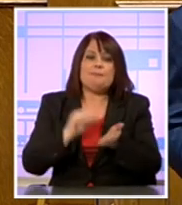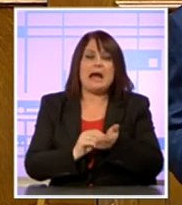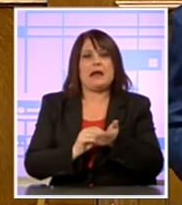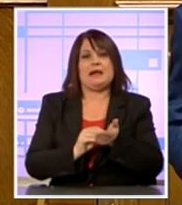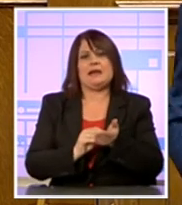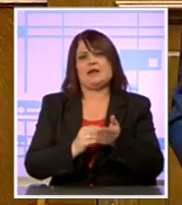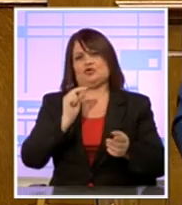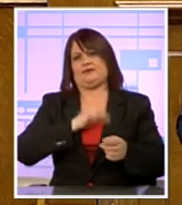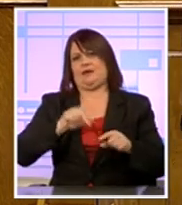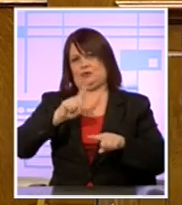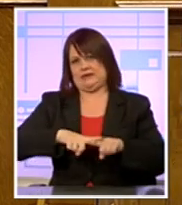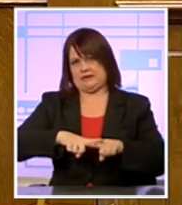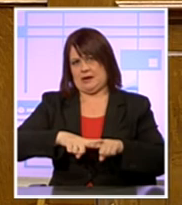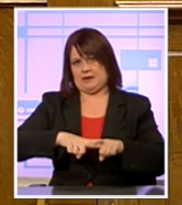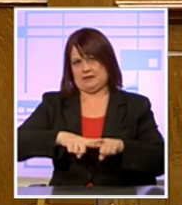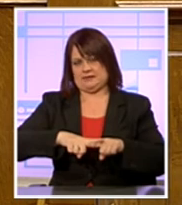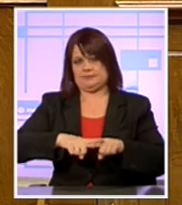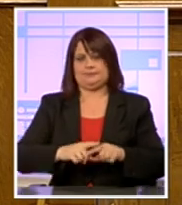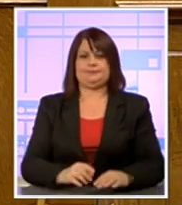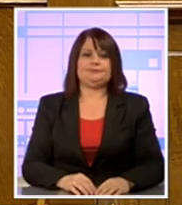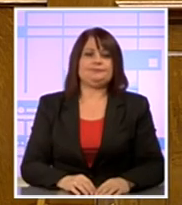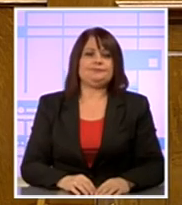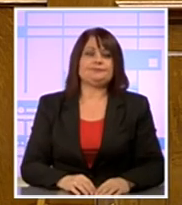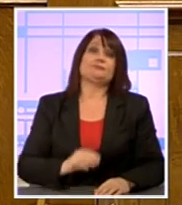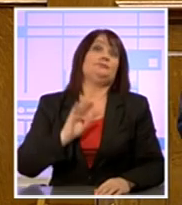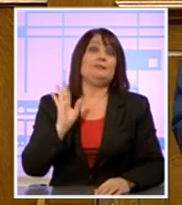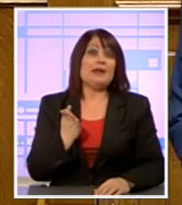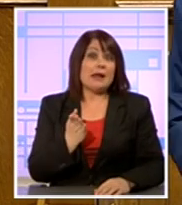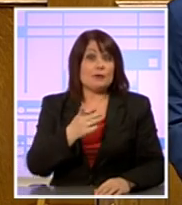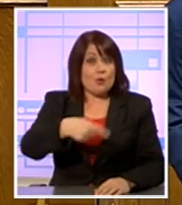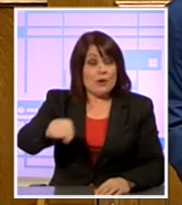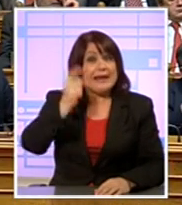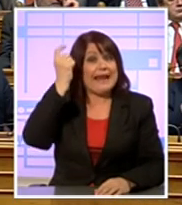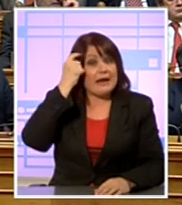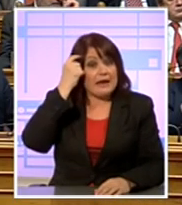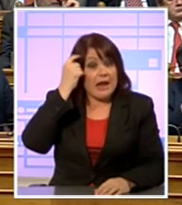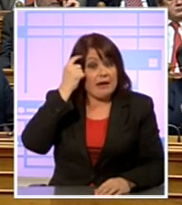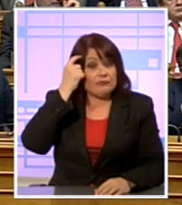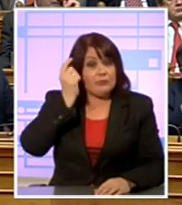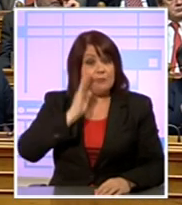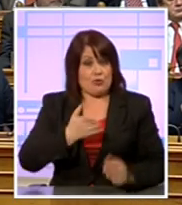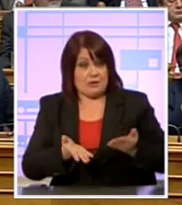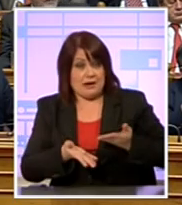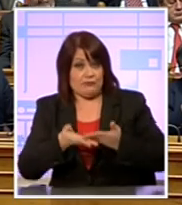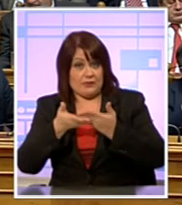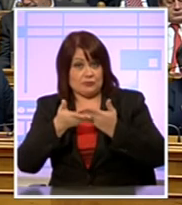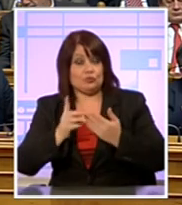κοινό καλό. Αν βοηθήσω στο να συνειδητοποιήσουμε όλοι ότι ναι, είναι μια συλλογική